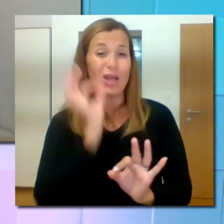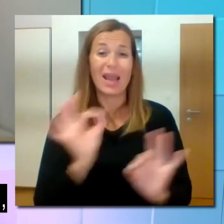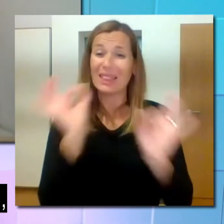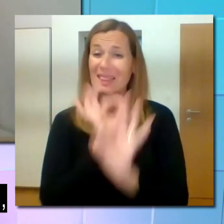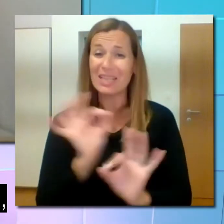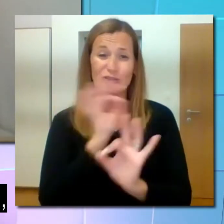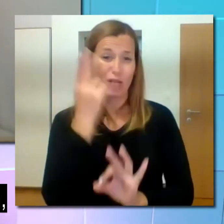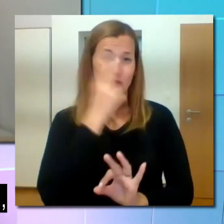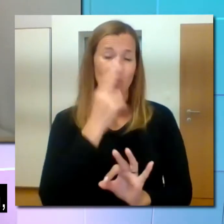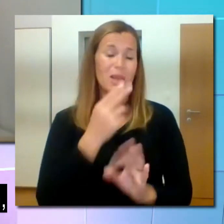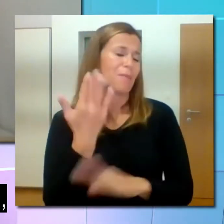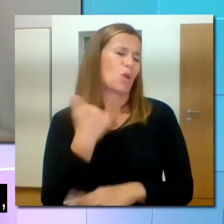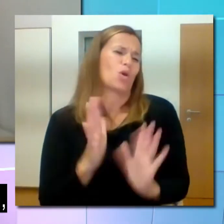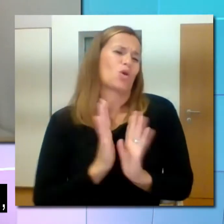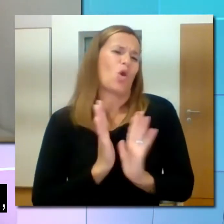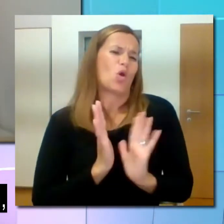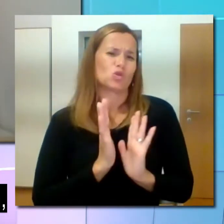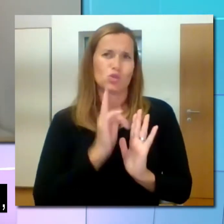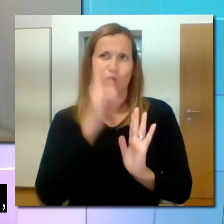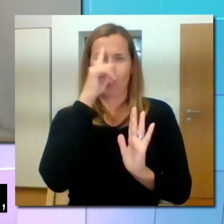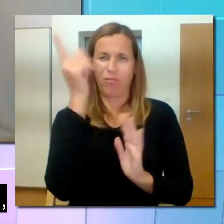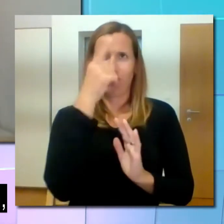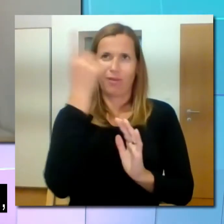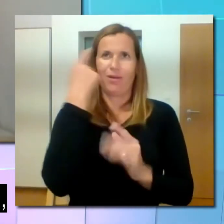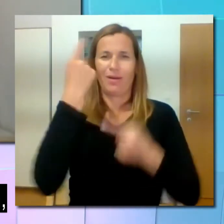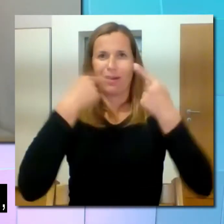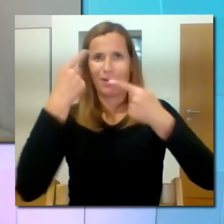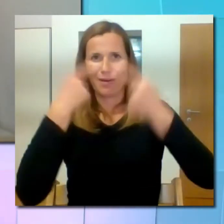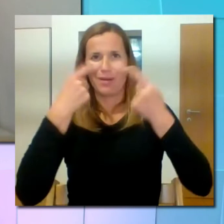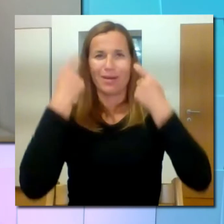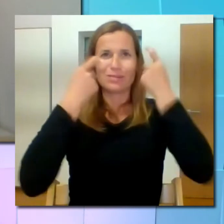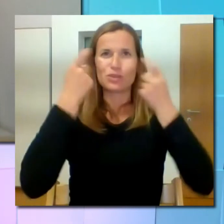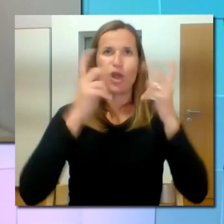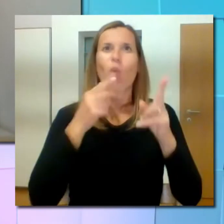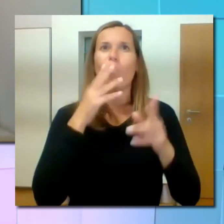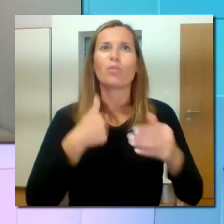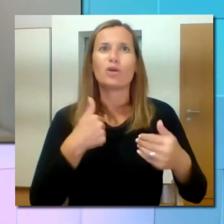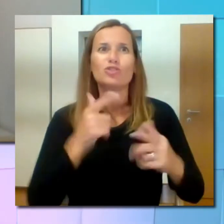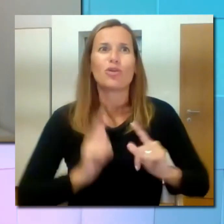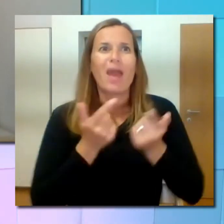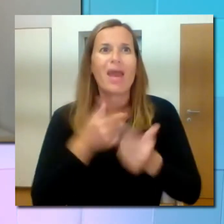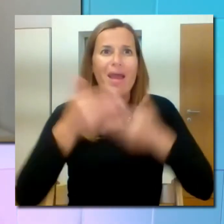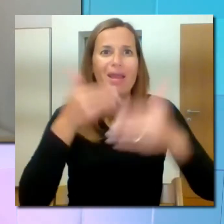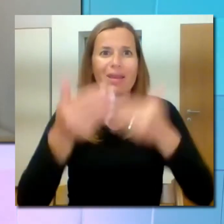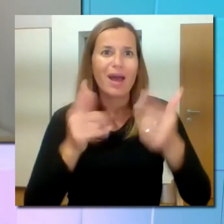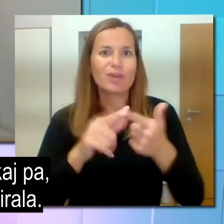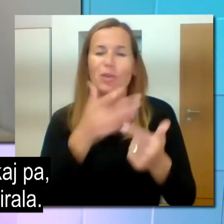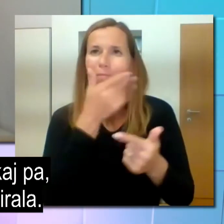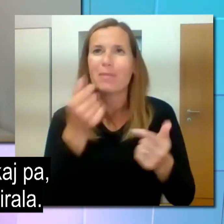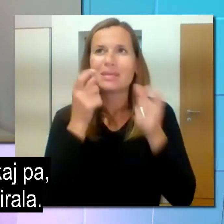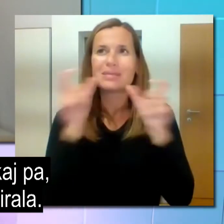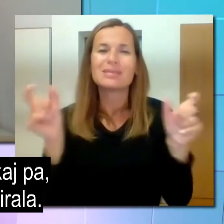razumela. Groza me je bilo vrtel, se mi je filen, kako bom pravzaprav živela, če ne bom slišala.